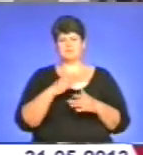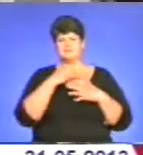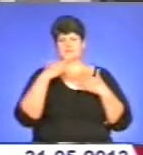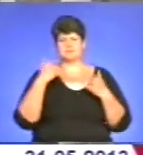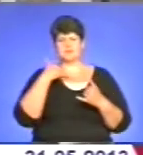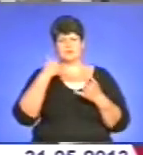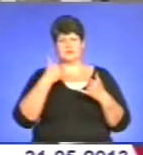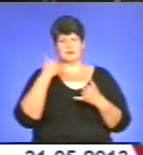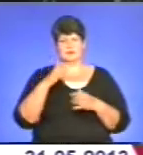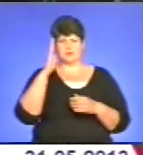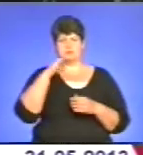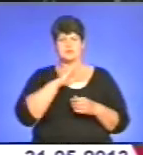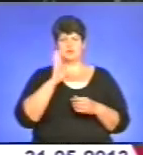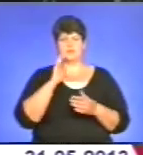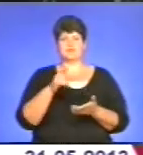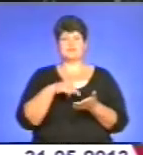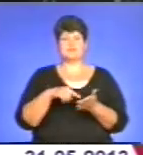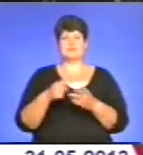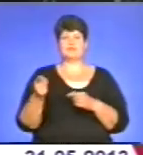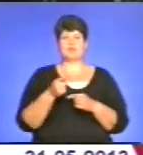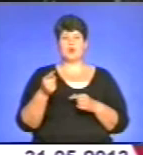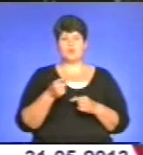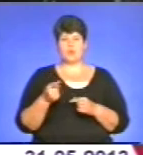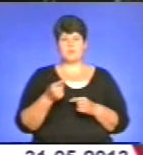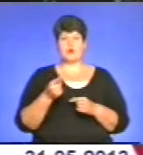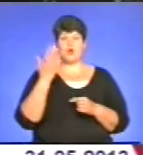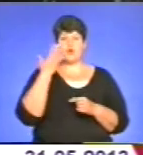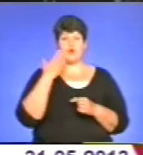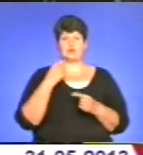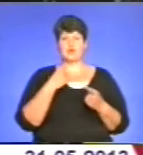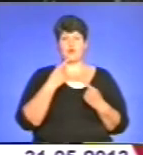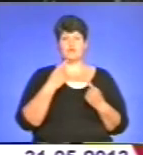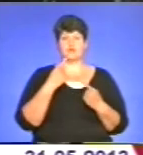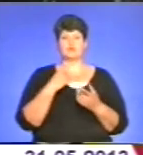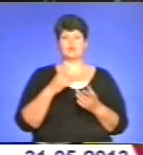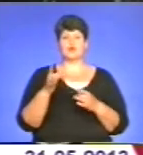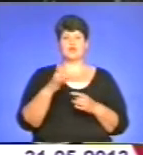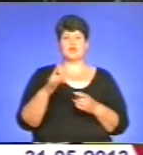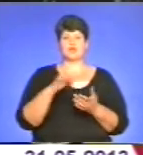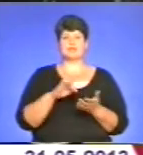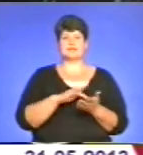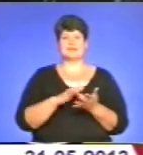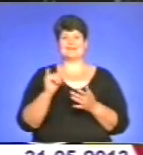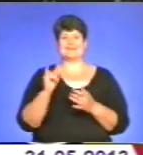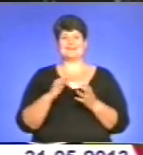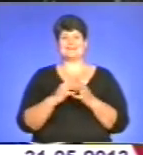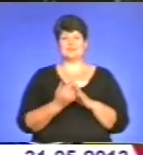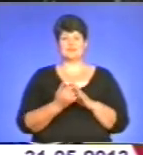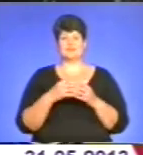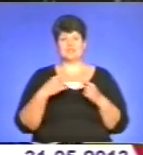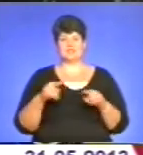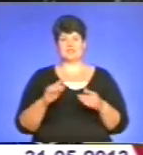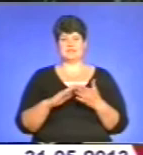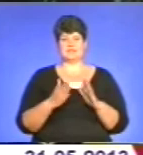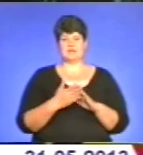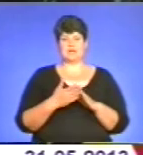звернення батьків. Місто Тернопіль, і коли говорити про районні центри і села, це інша ситуація. Тут на асфальті